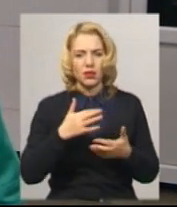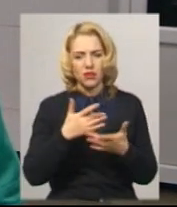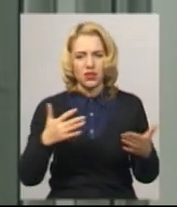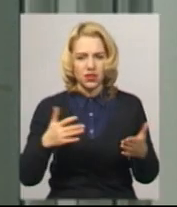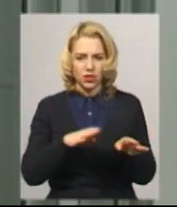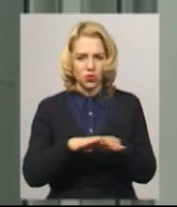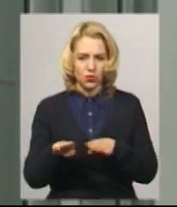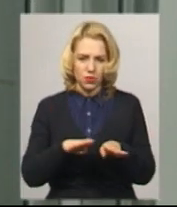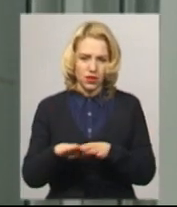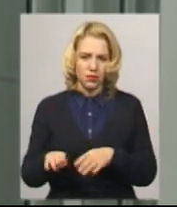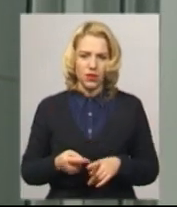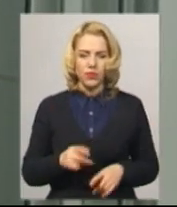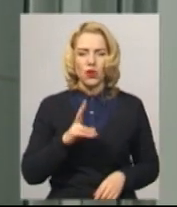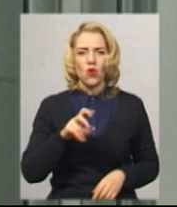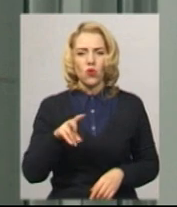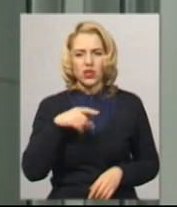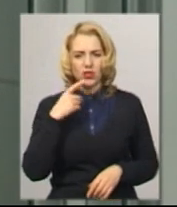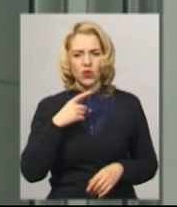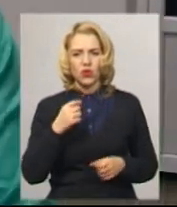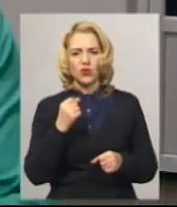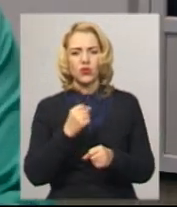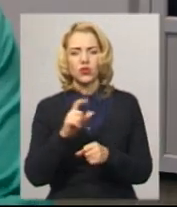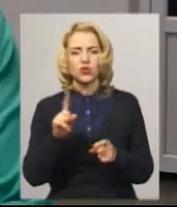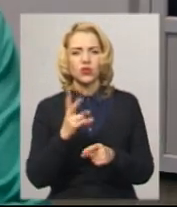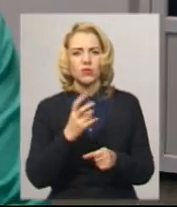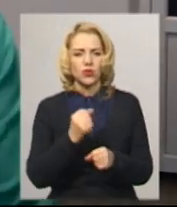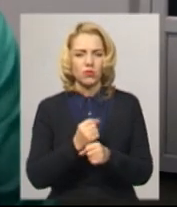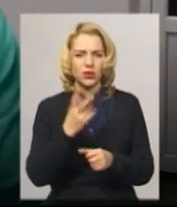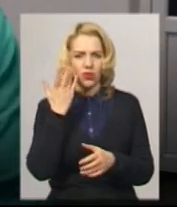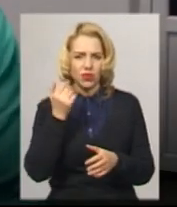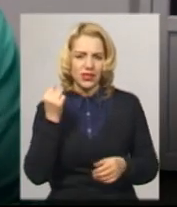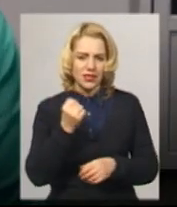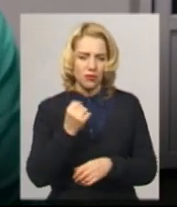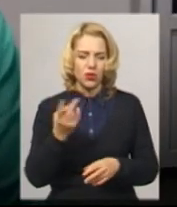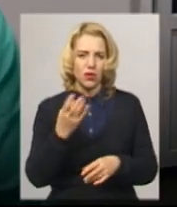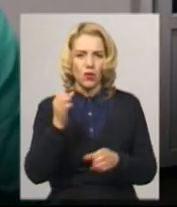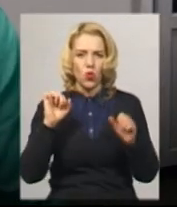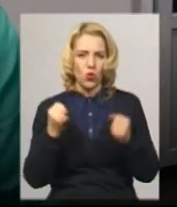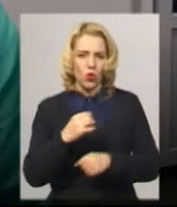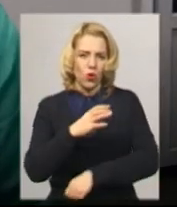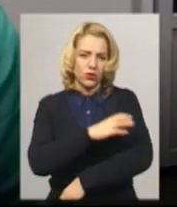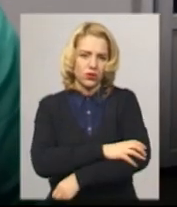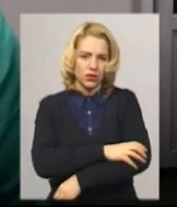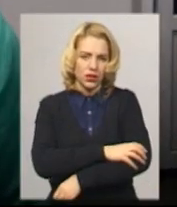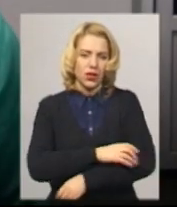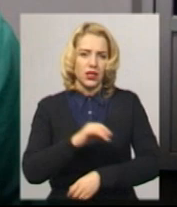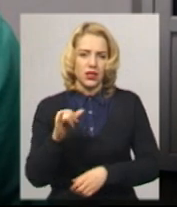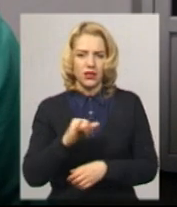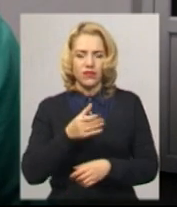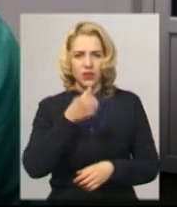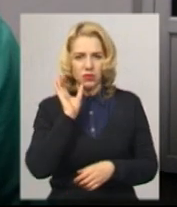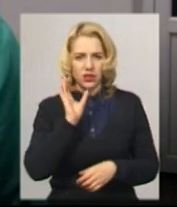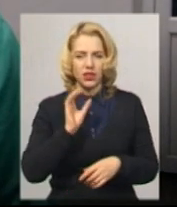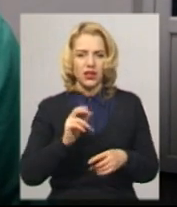ступенями. Руслан Колесніков додає, що робити при забої. Приложити холод і випити